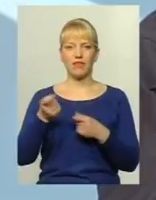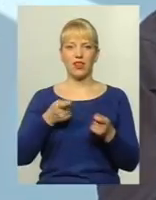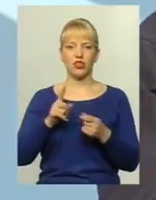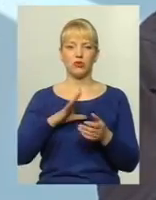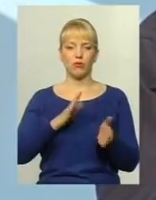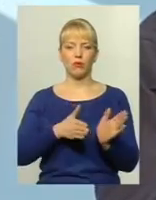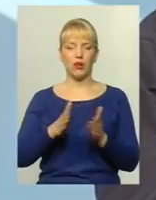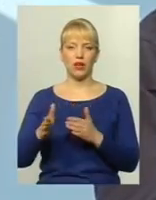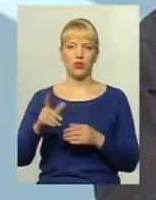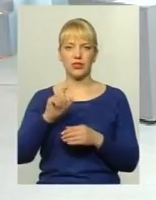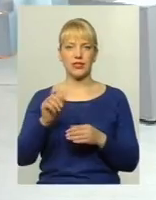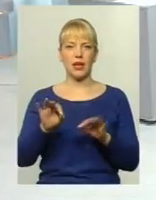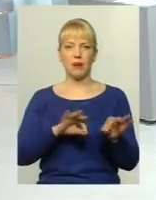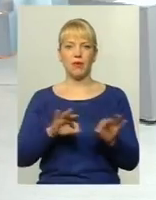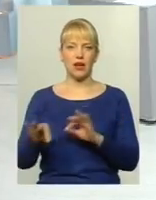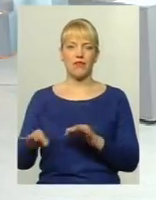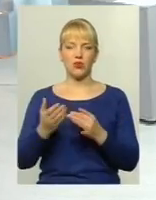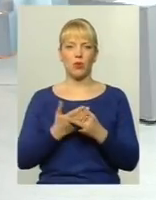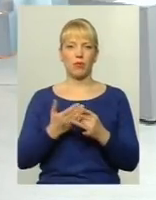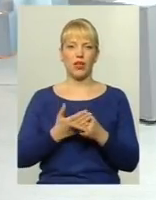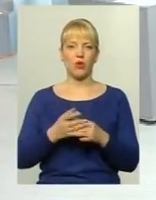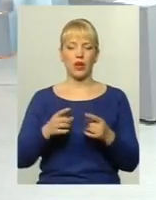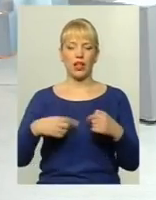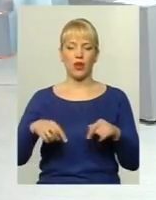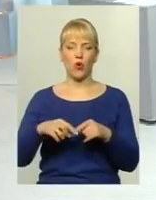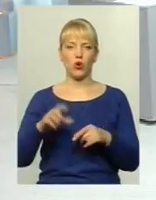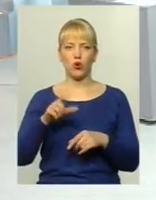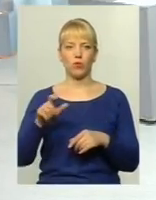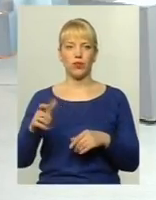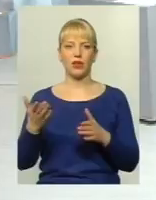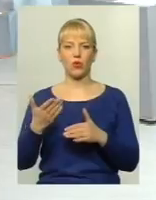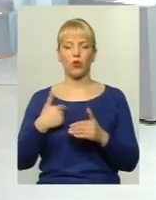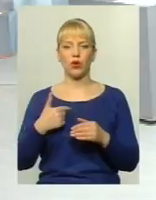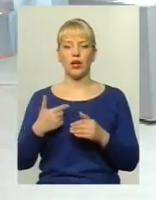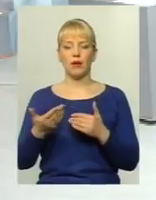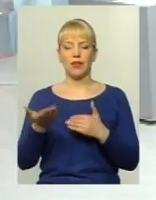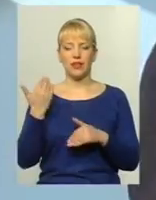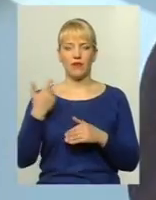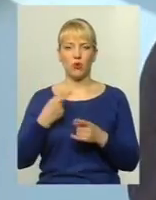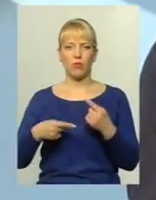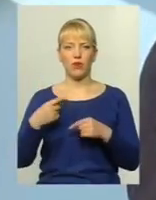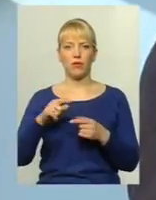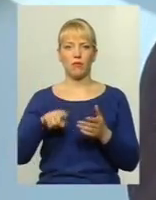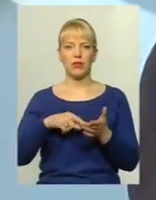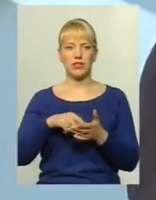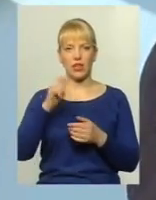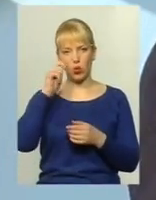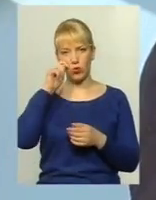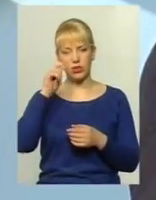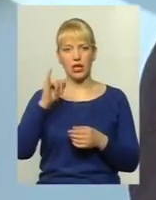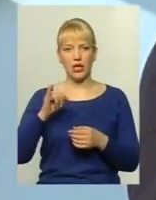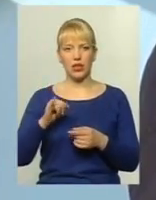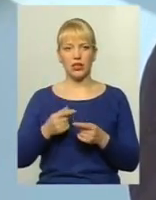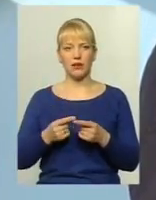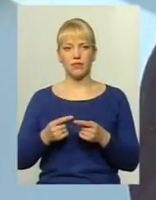порядок з перевезенням пільгових категорій громадян, якого цього, речі, ми недавно повернулися з міста Луцьк, теж вивчаємо досвід перевезення, що до